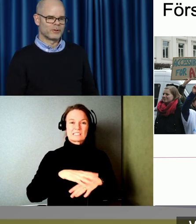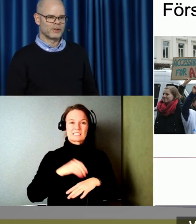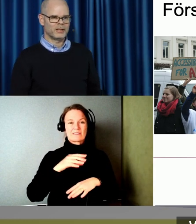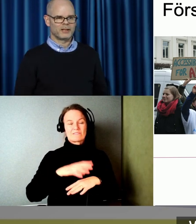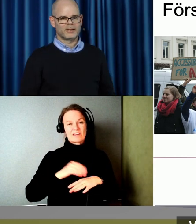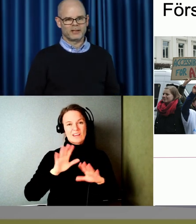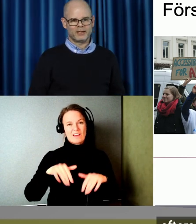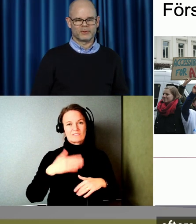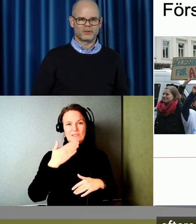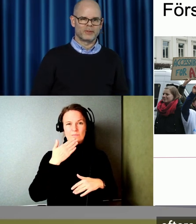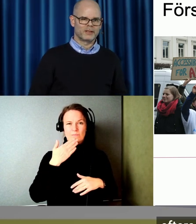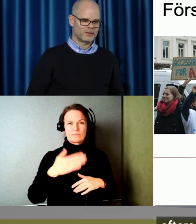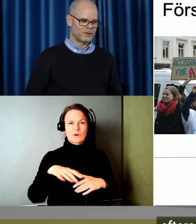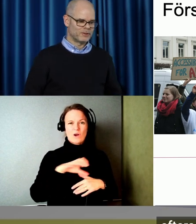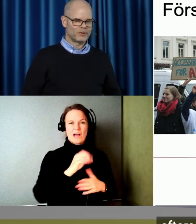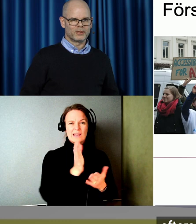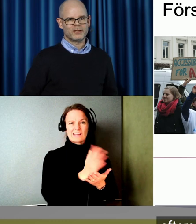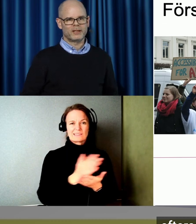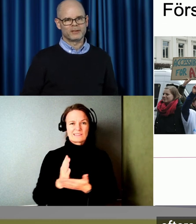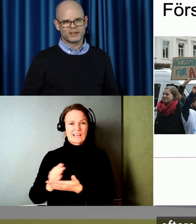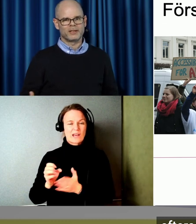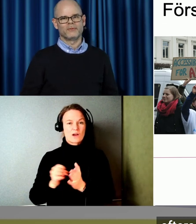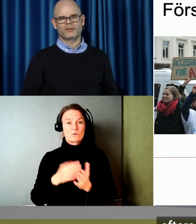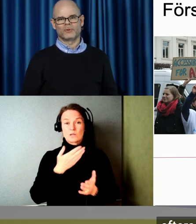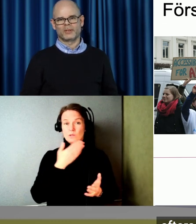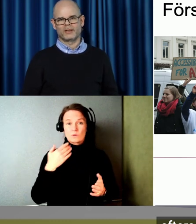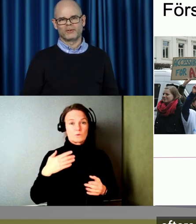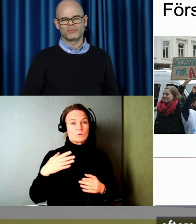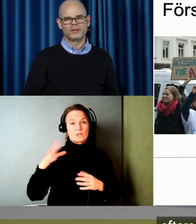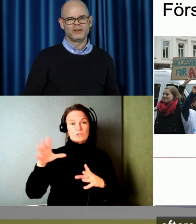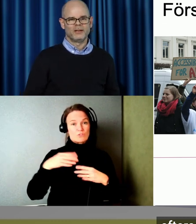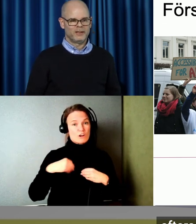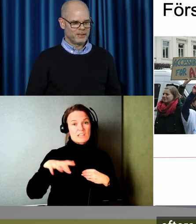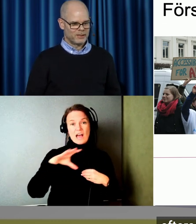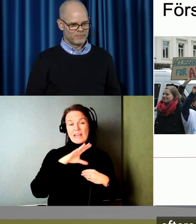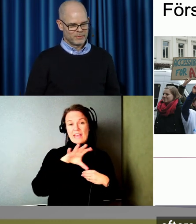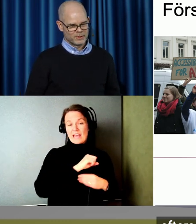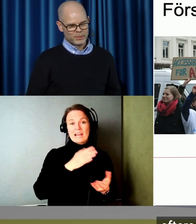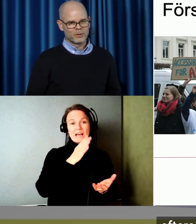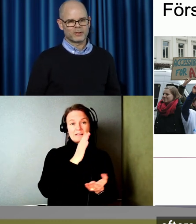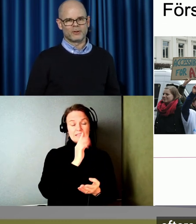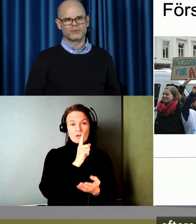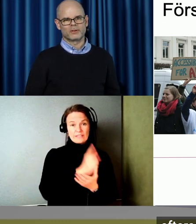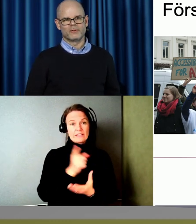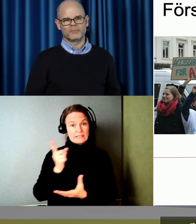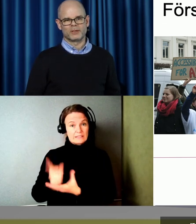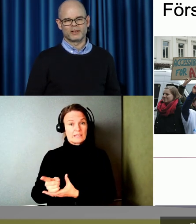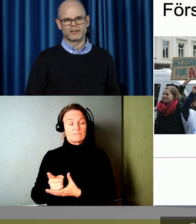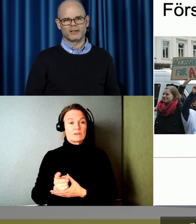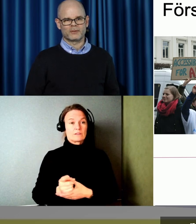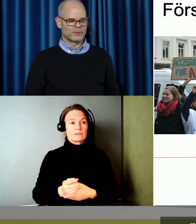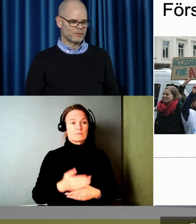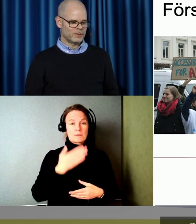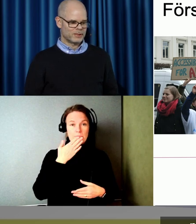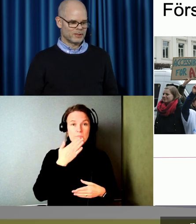bra i alla delar eftersom man inte har tagit hela direktivet då med alla de bra krav tycker vi på